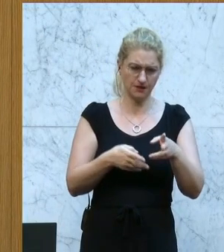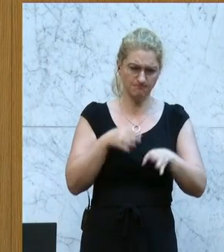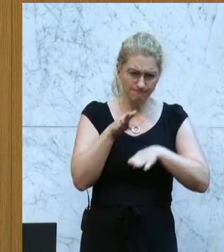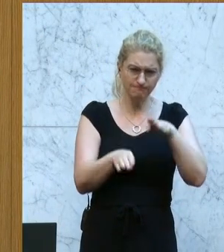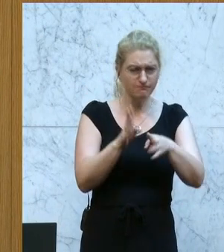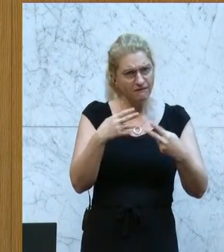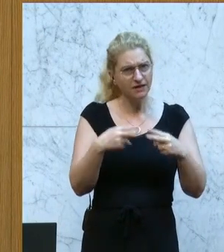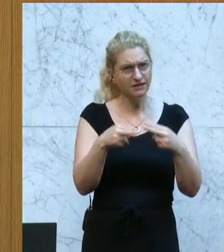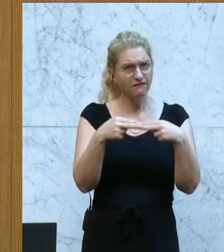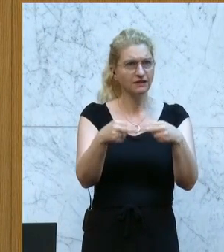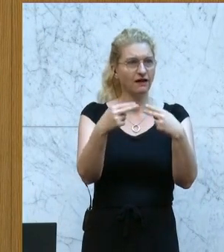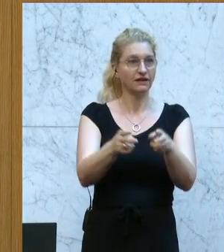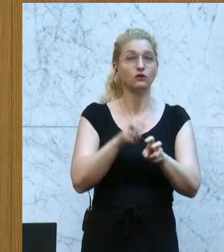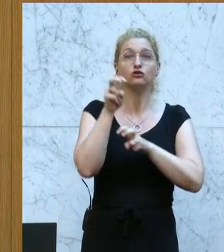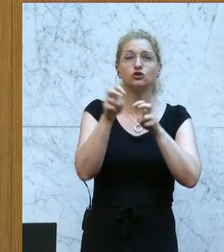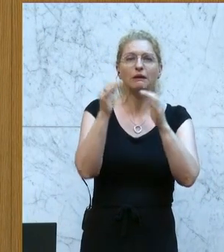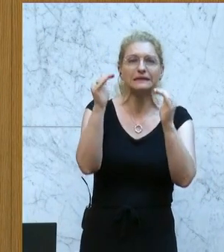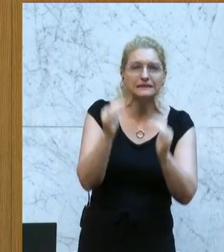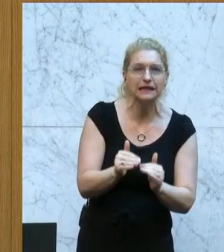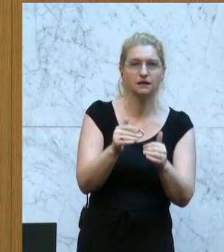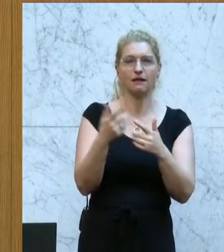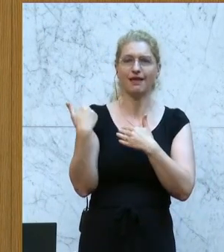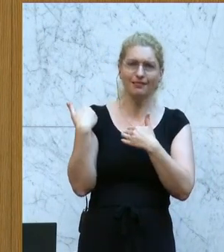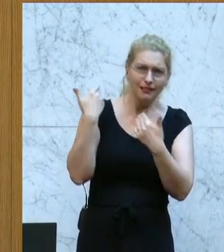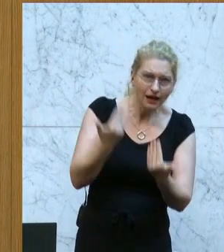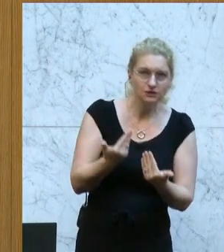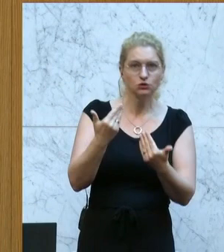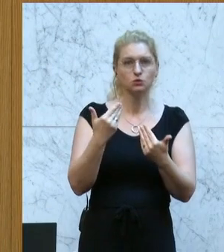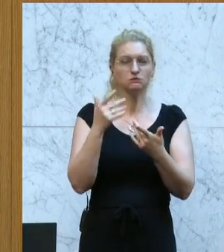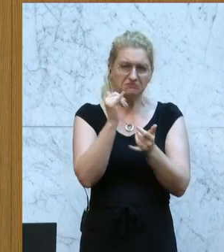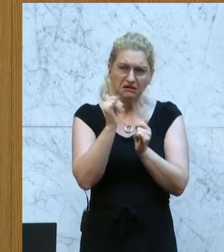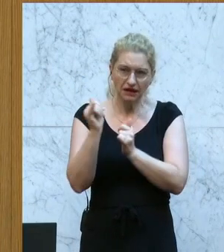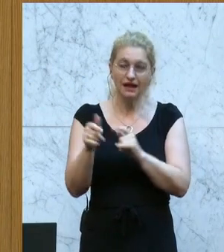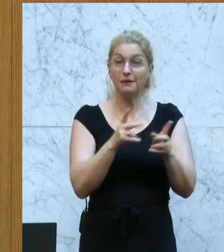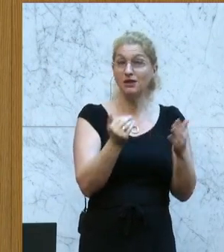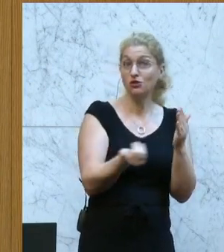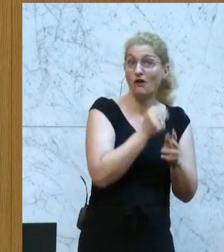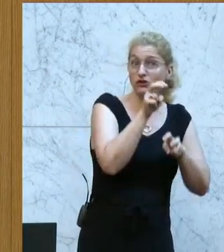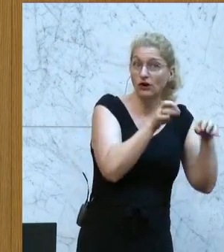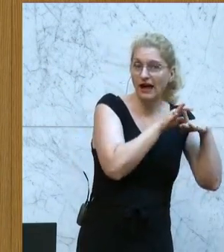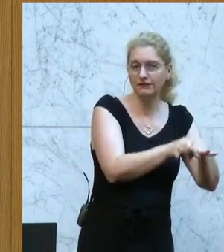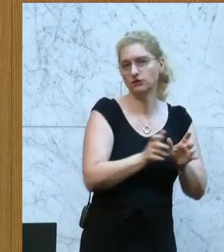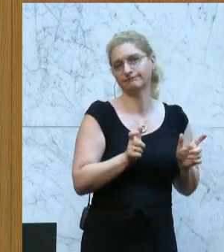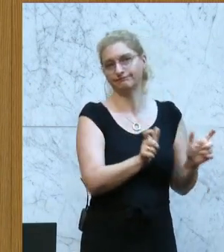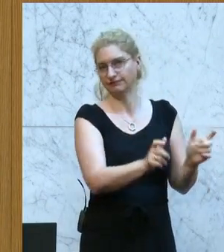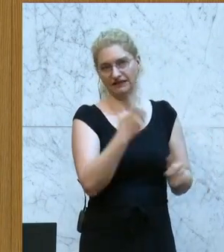Steuern senken, dass wir Entlastungen vornehmen, aber keine neuen Steuern einführen wollen. Dank.